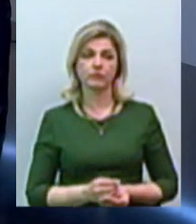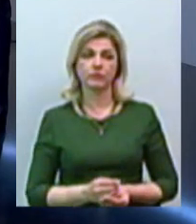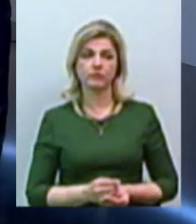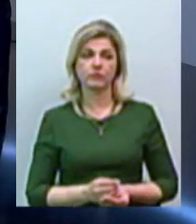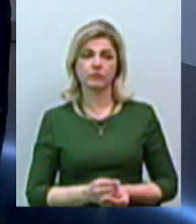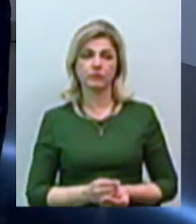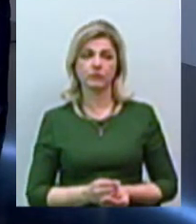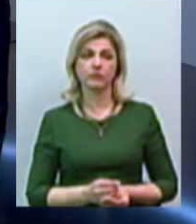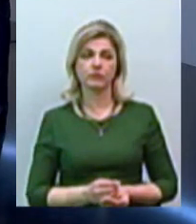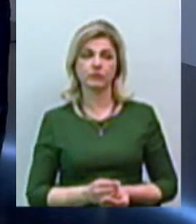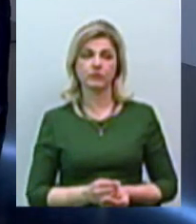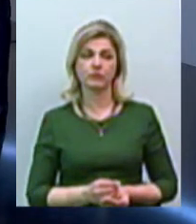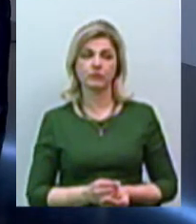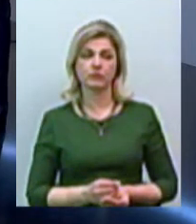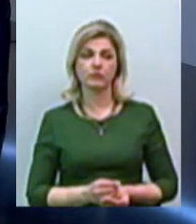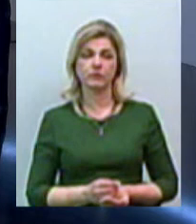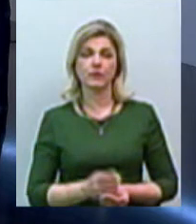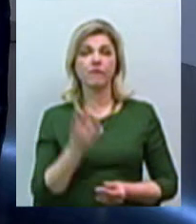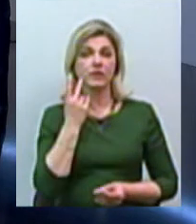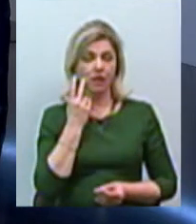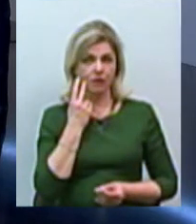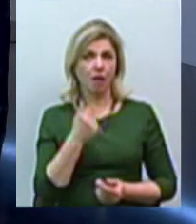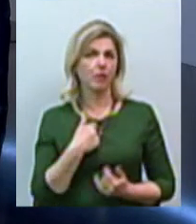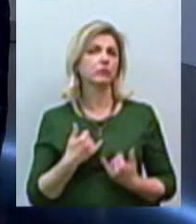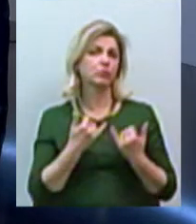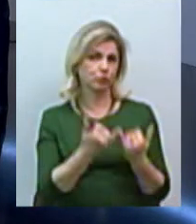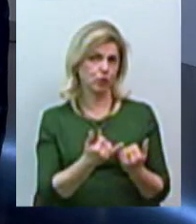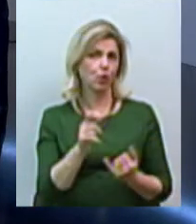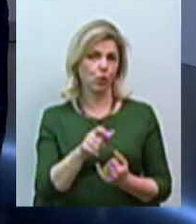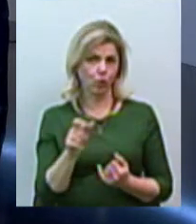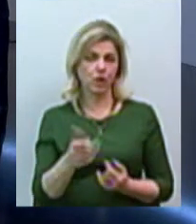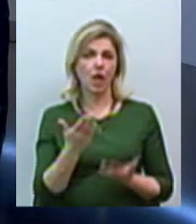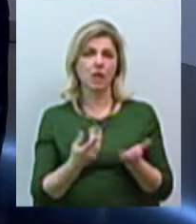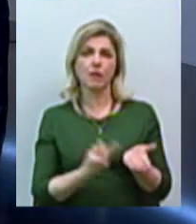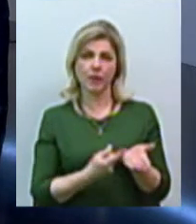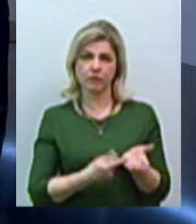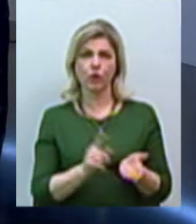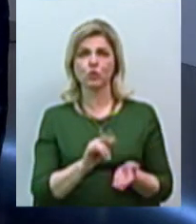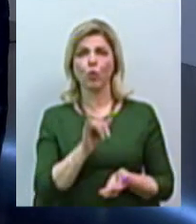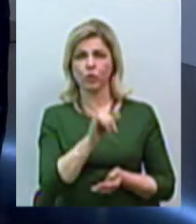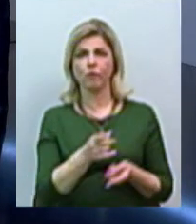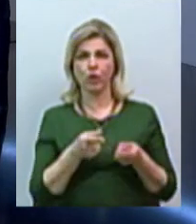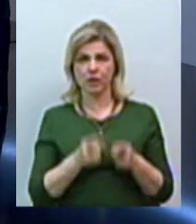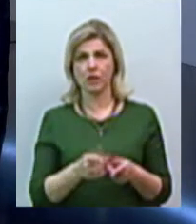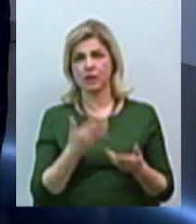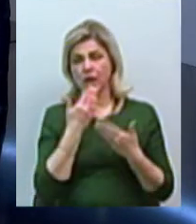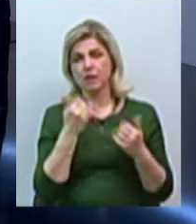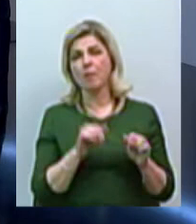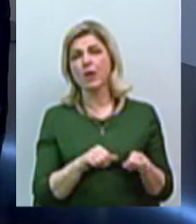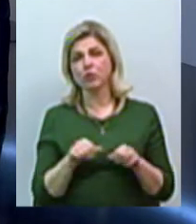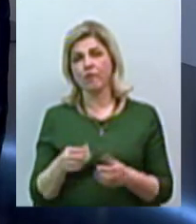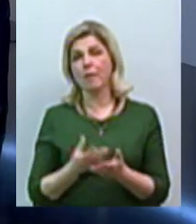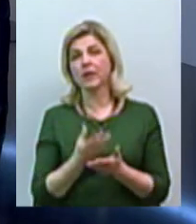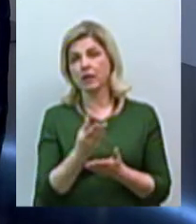підемо споживачу, який представить документи, який підтверджує, що дійсно в нього нема можливості сплатити.